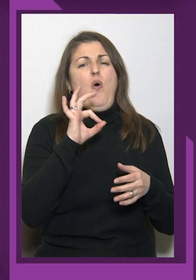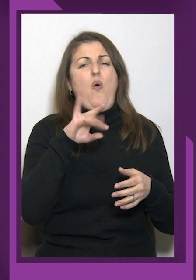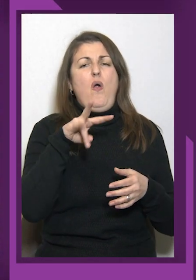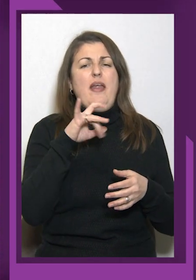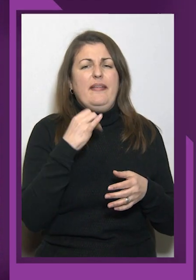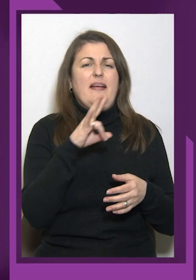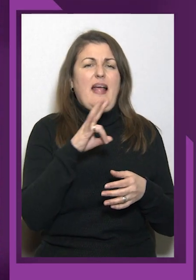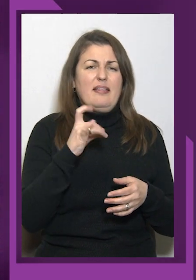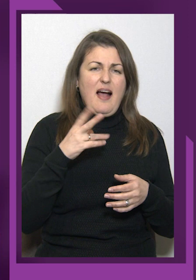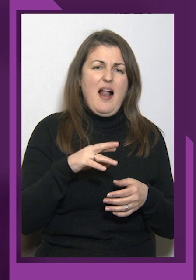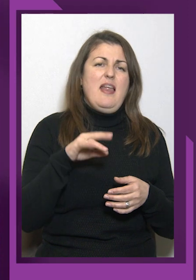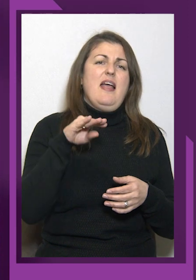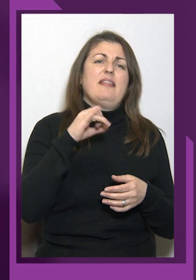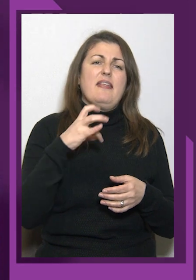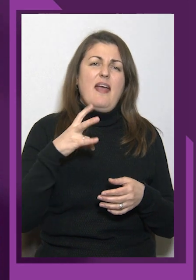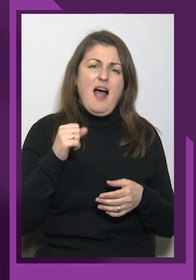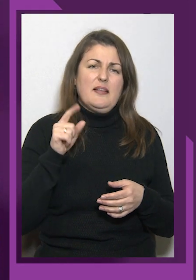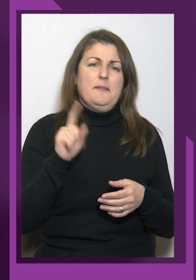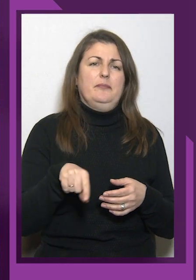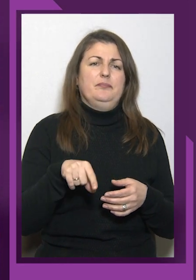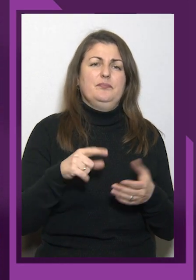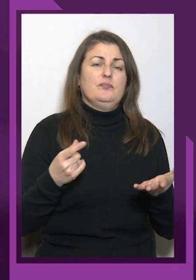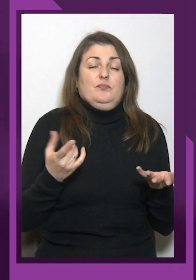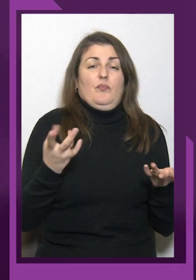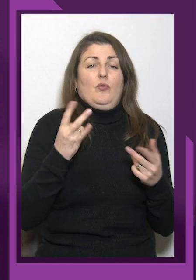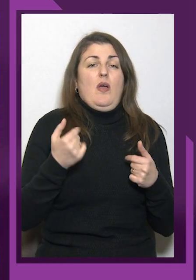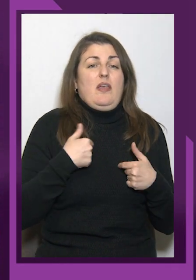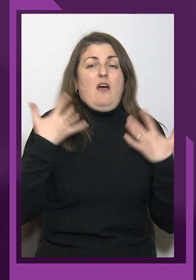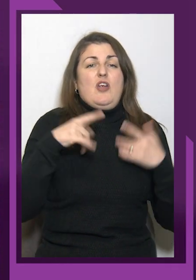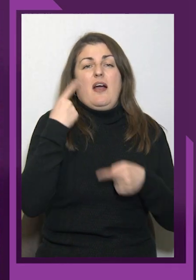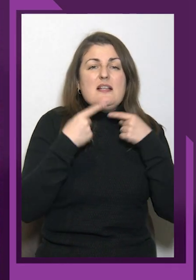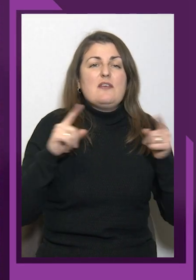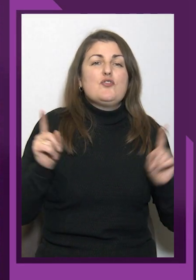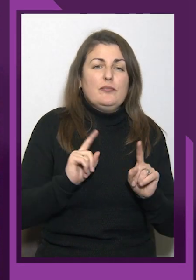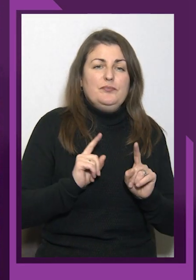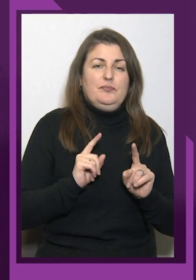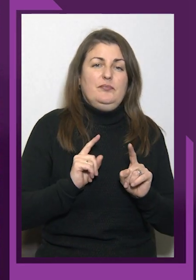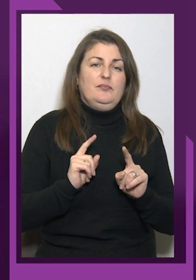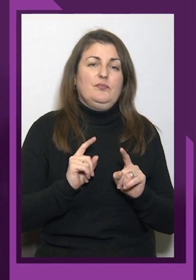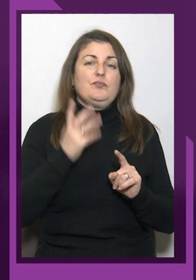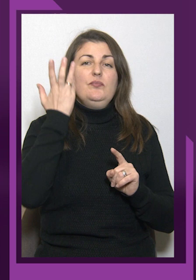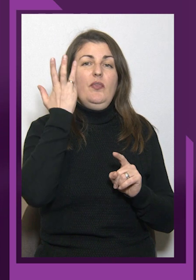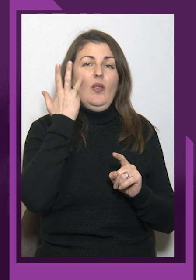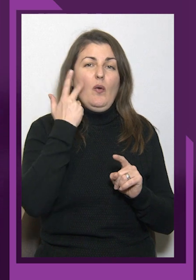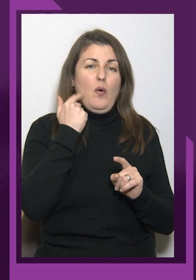Я вже казав, що коли вони без Хатьку,